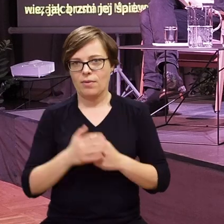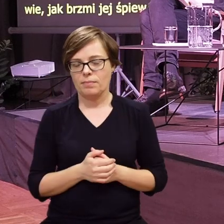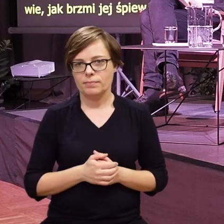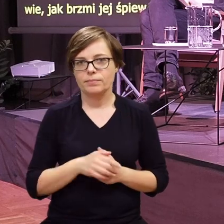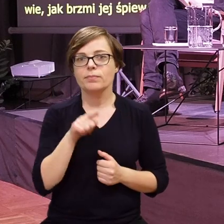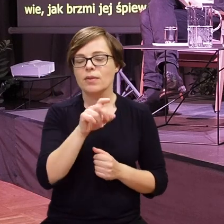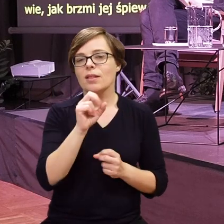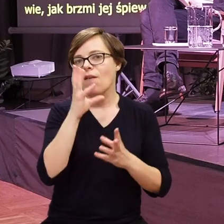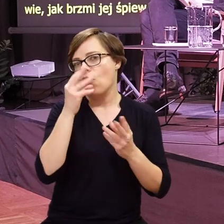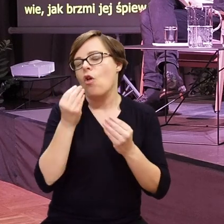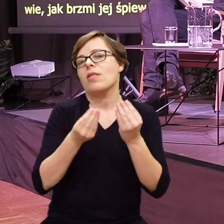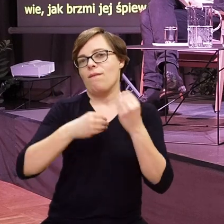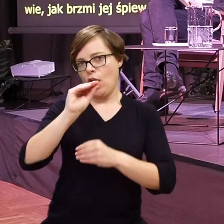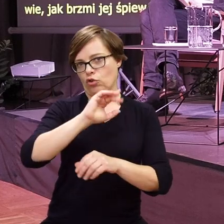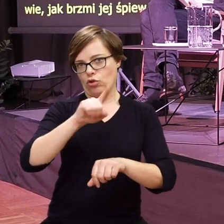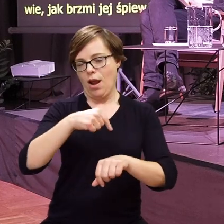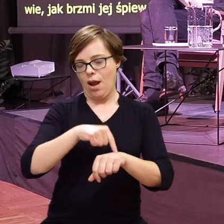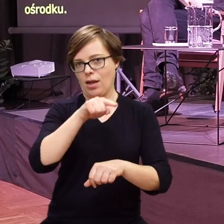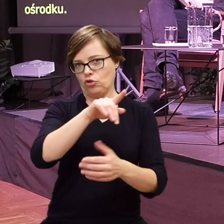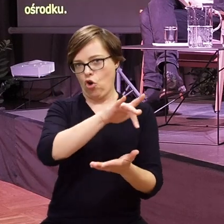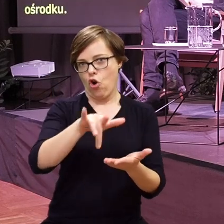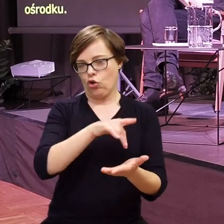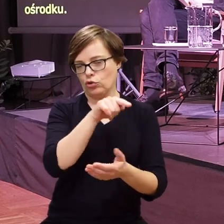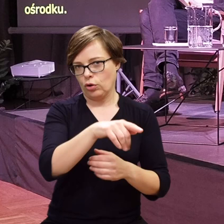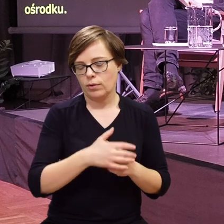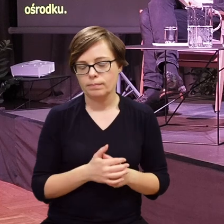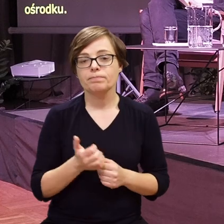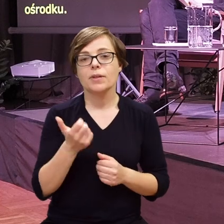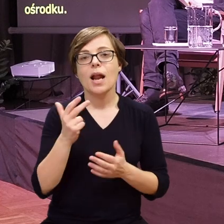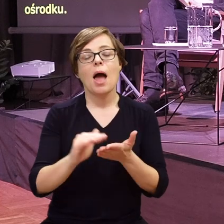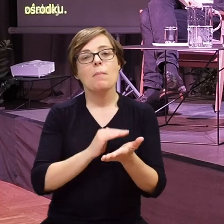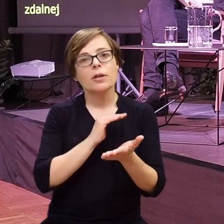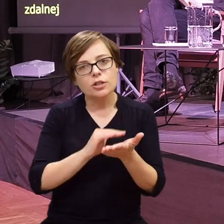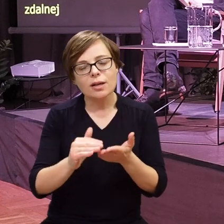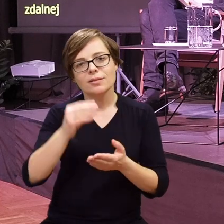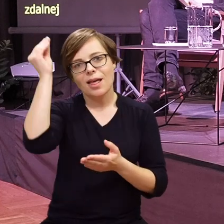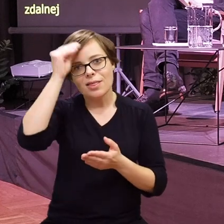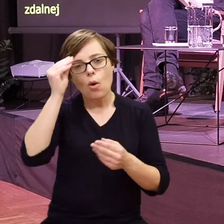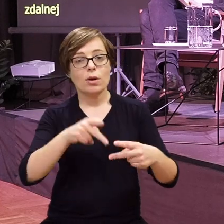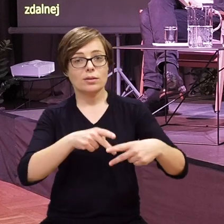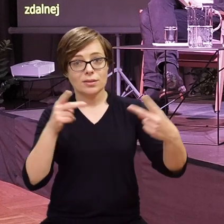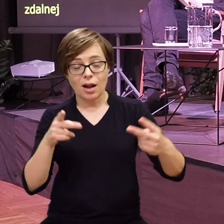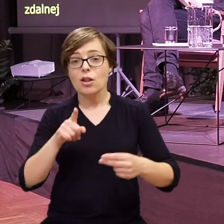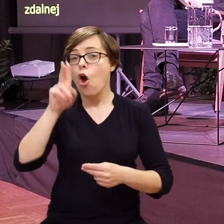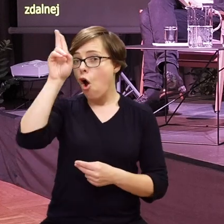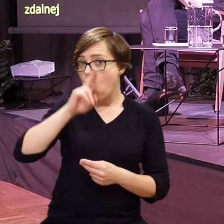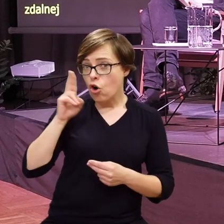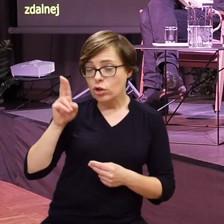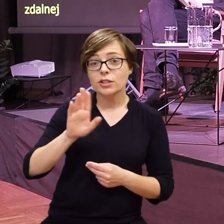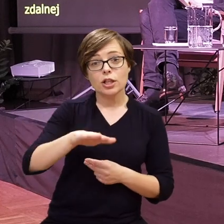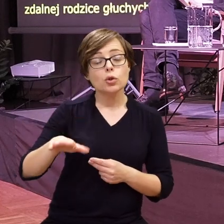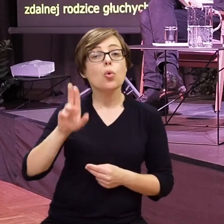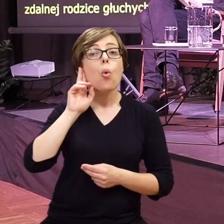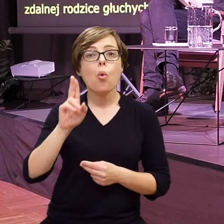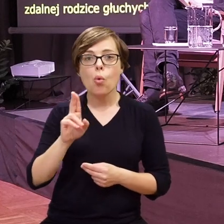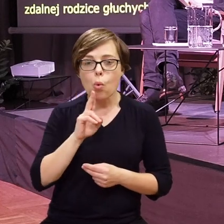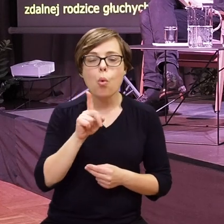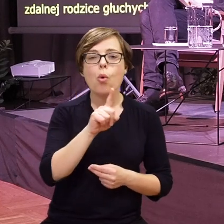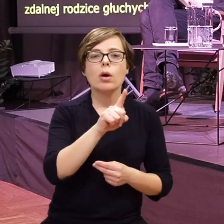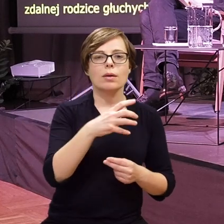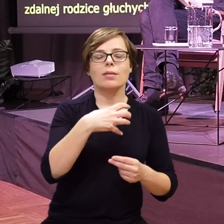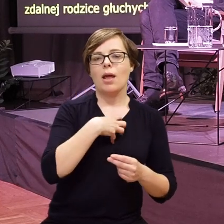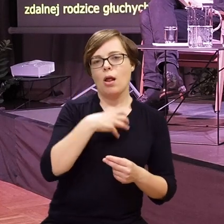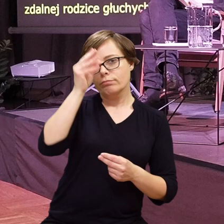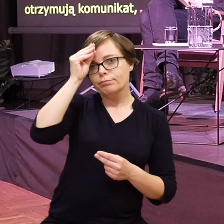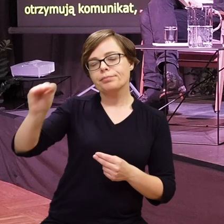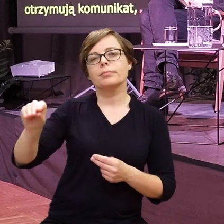Tak wygląda większość lekcji w ośrodku. Po kilku miesiącach nauki zdalnej rodzice głuchych dzieci otrzymują komunikat,